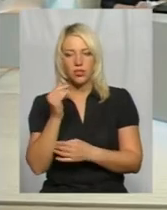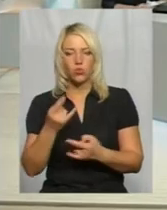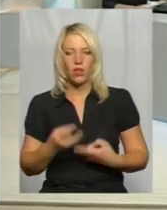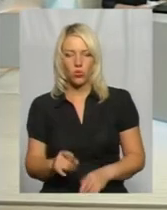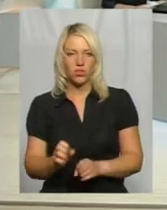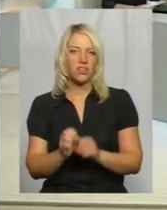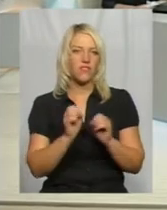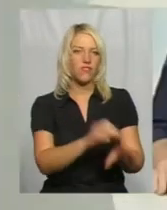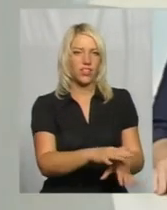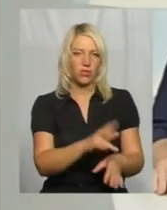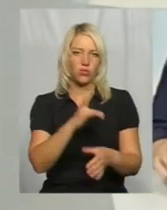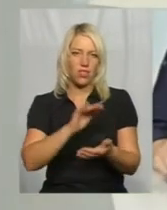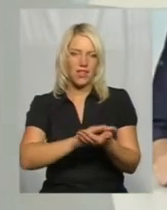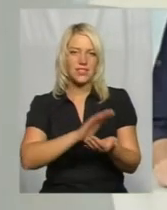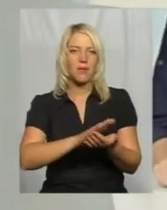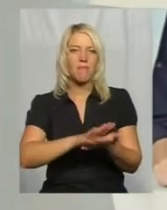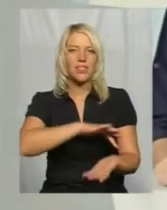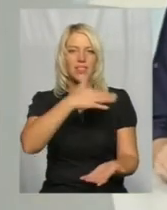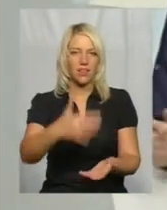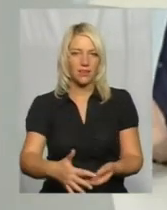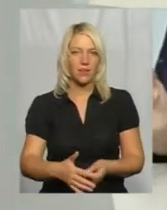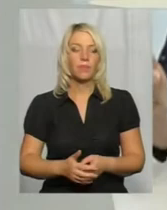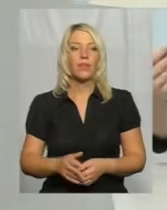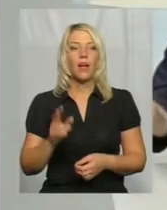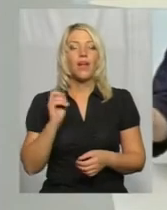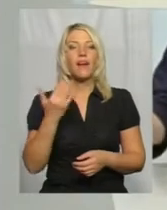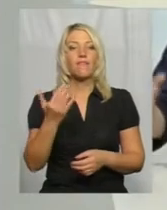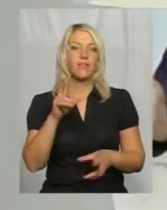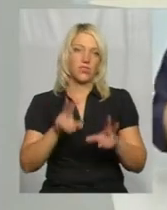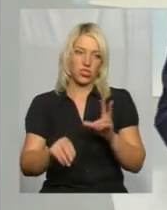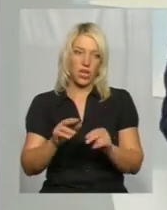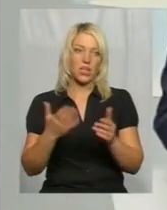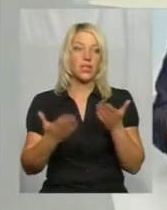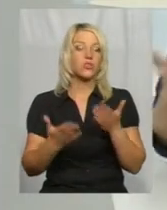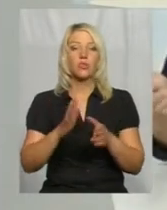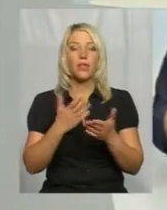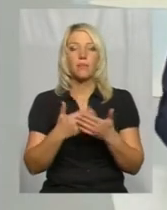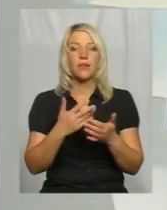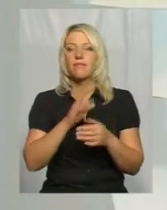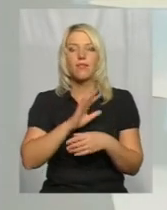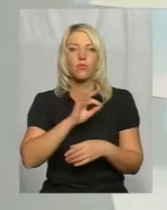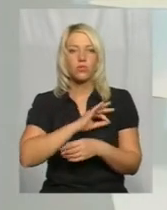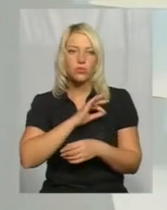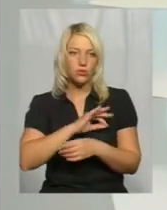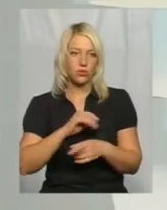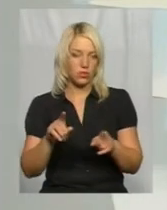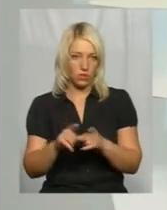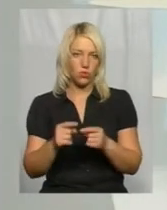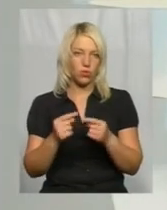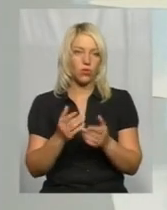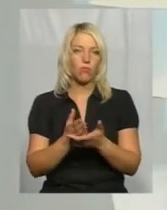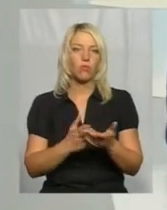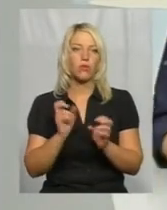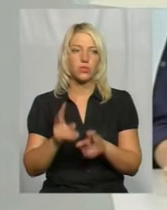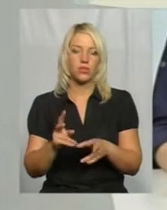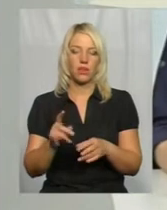Звісно, дівчата, ви як представники громадської організації, як вважаєте? Якщо навіть не користуються такою послугою, як вікно